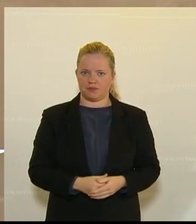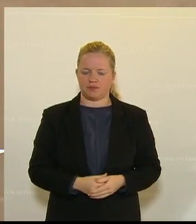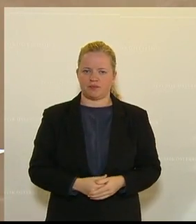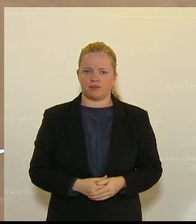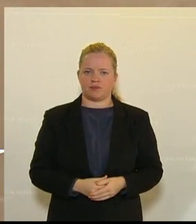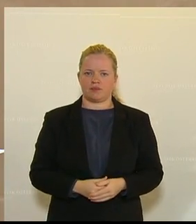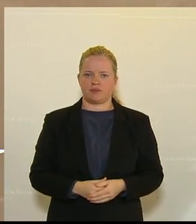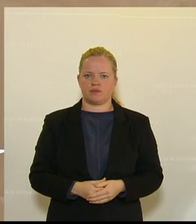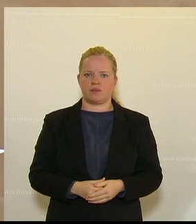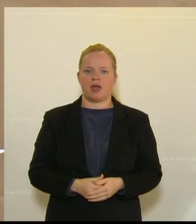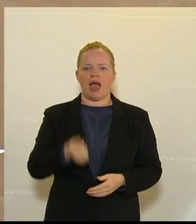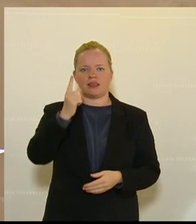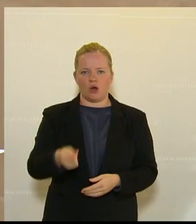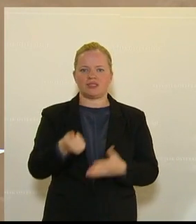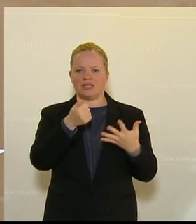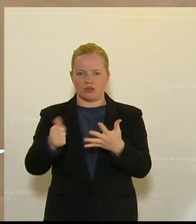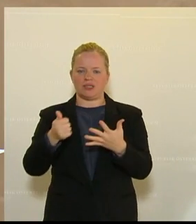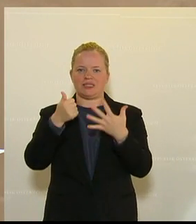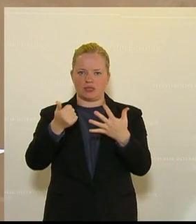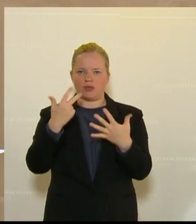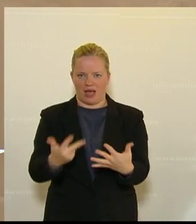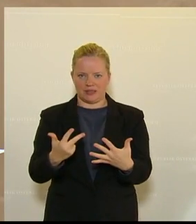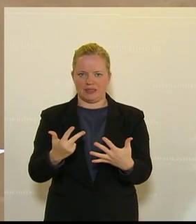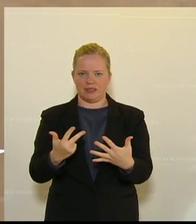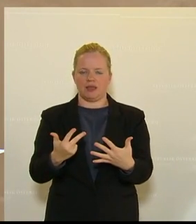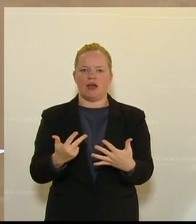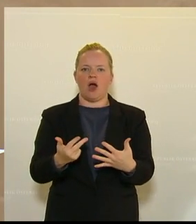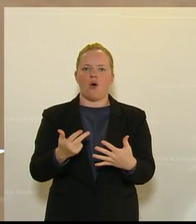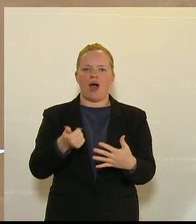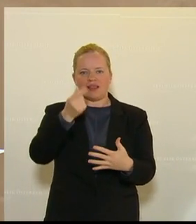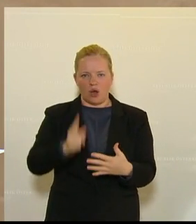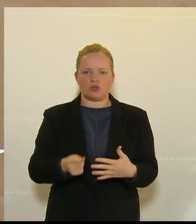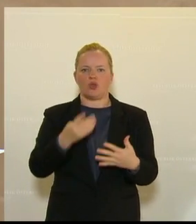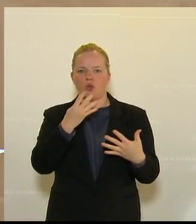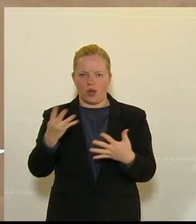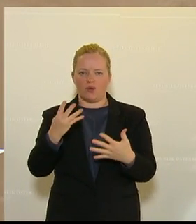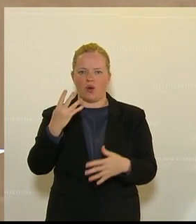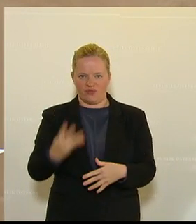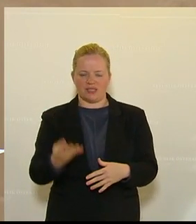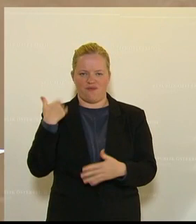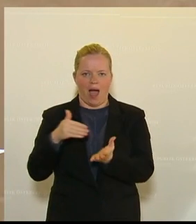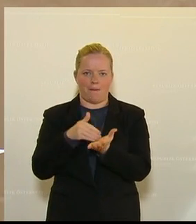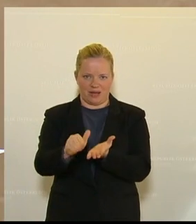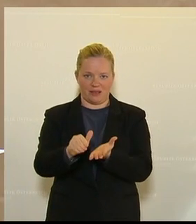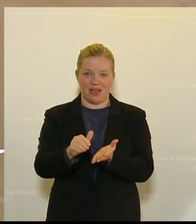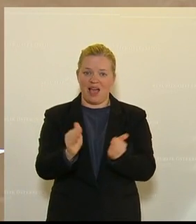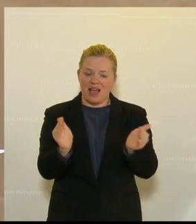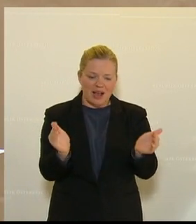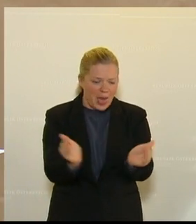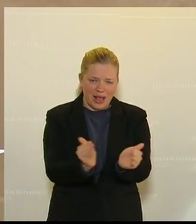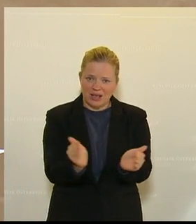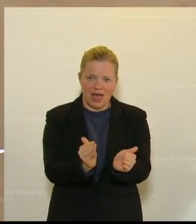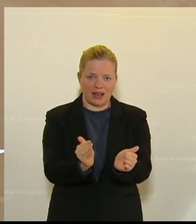In Bearbeitung 1.186 und 1.149 Initiativen abgelehnt. Das sind die Kleinsten der